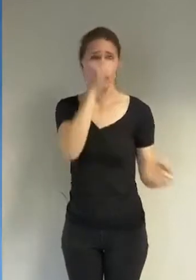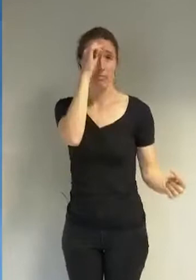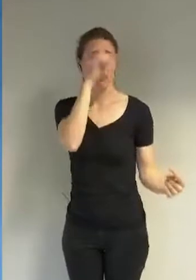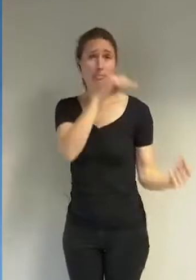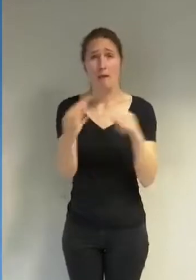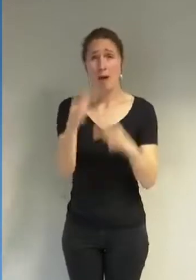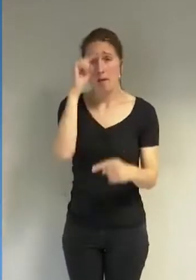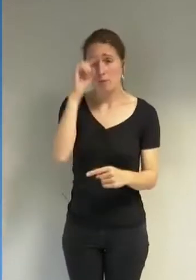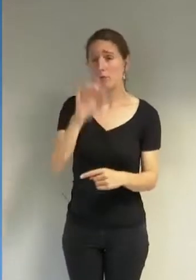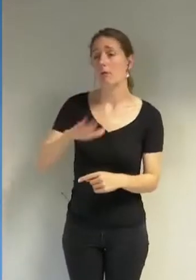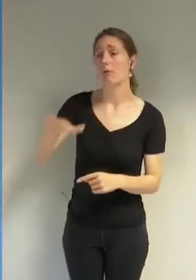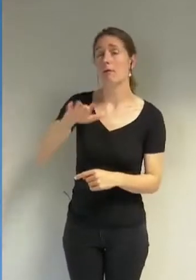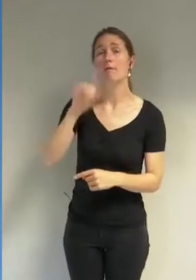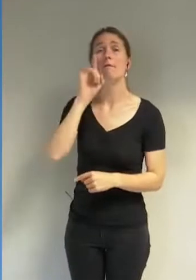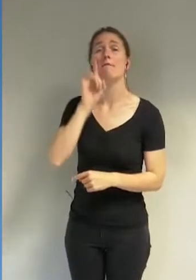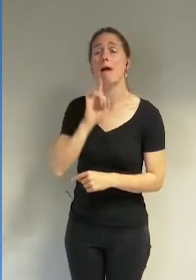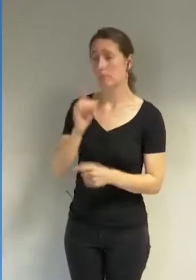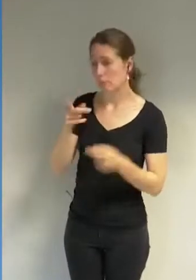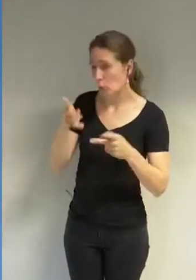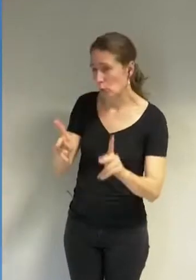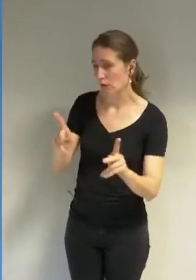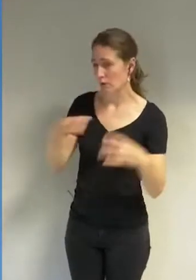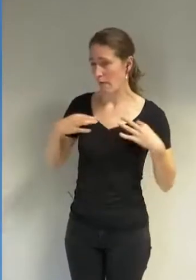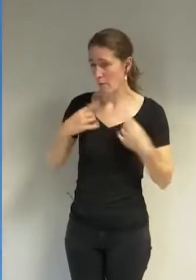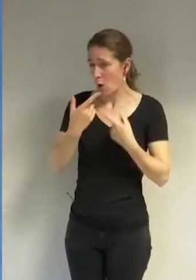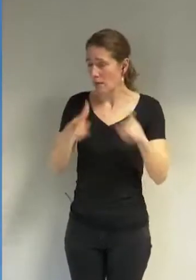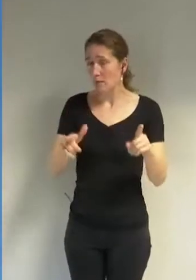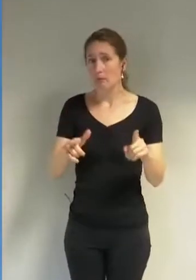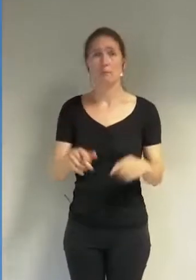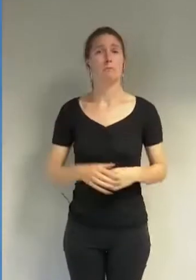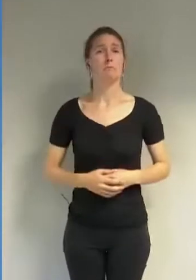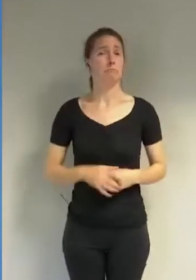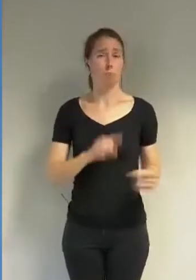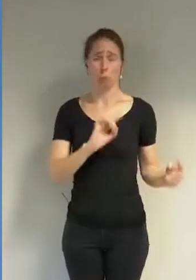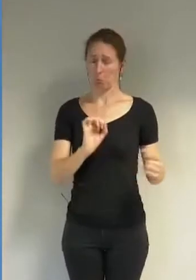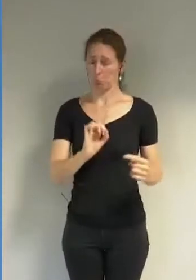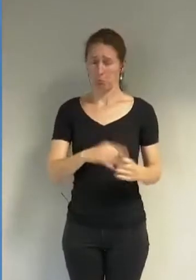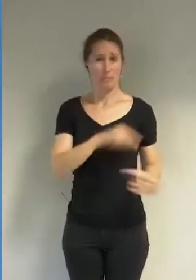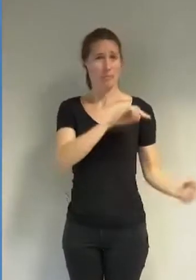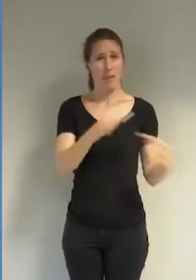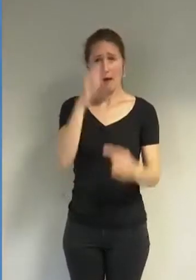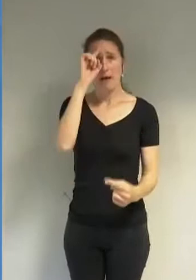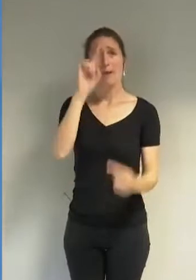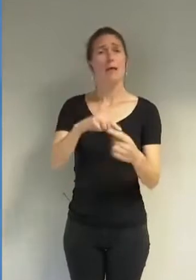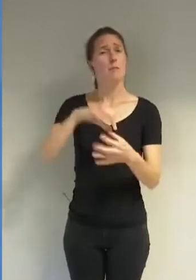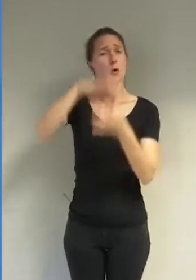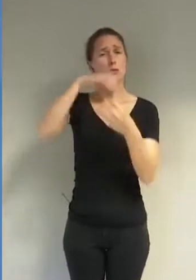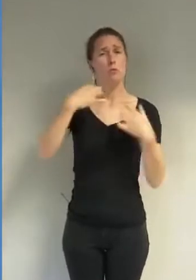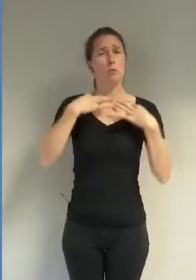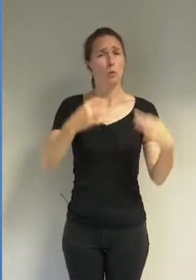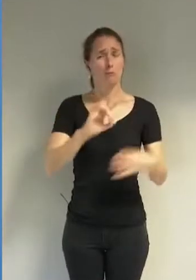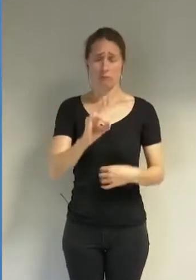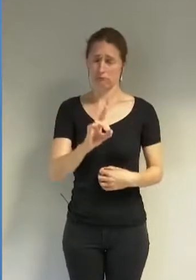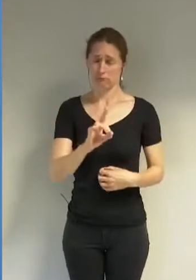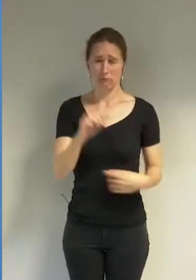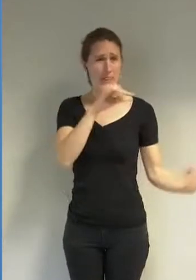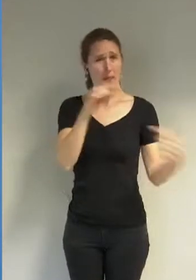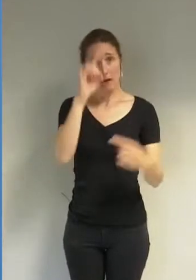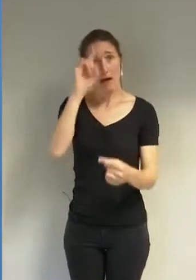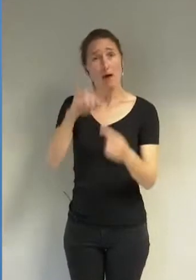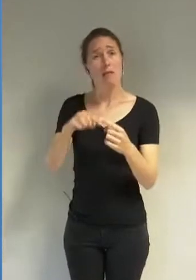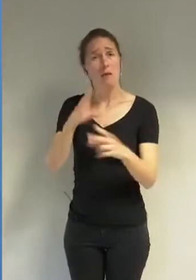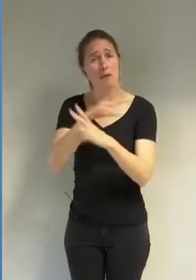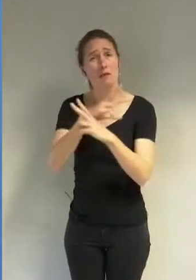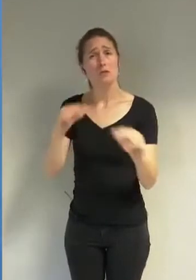Ce n'est pas un débat sur la laïcité. Ce n'est pas un débat sur les conditions d'hygiène et de sécurité dans l'eau. C'est un débat